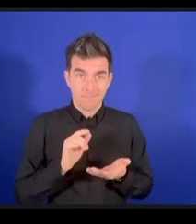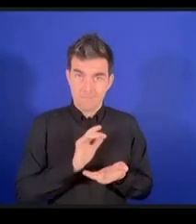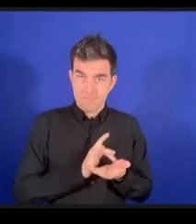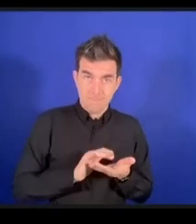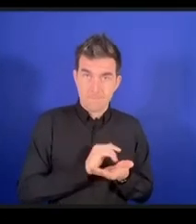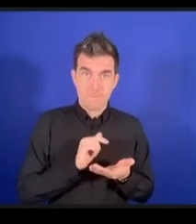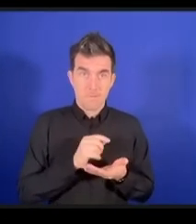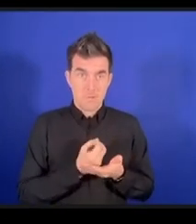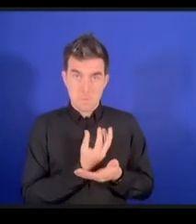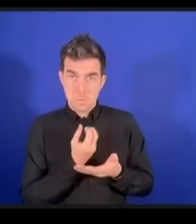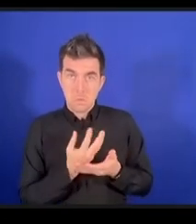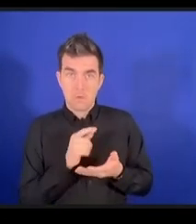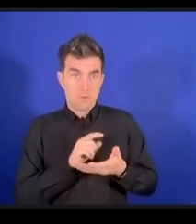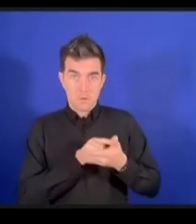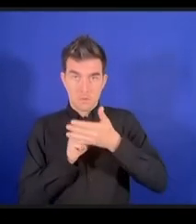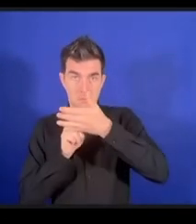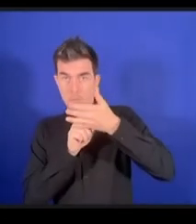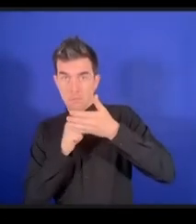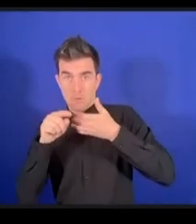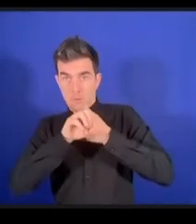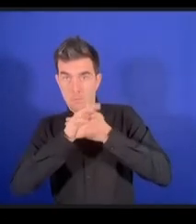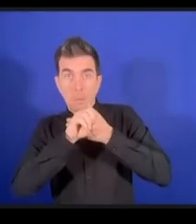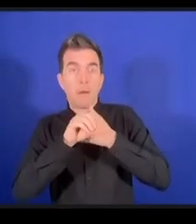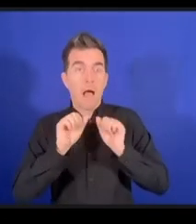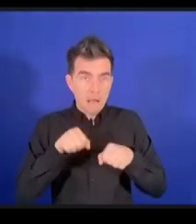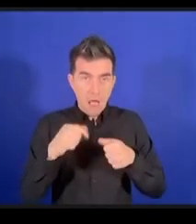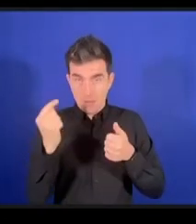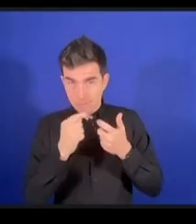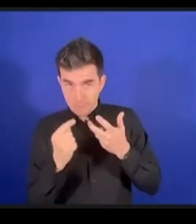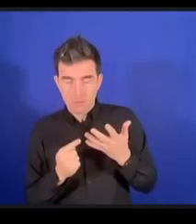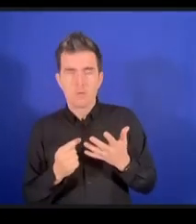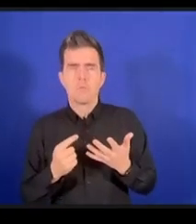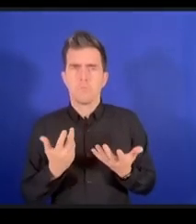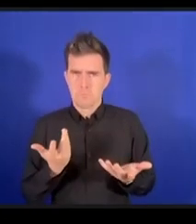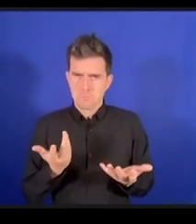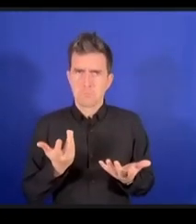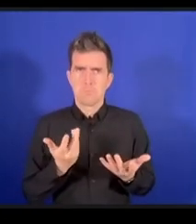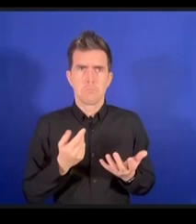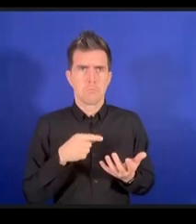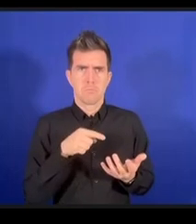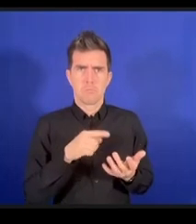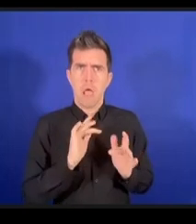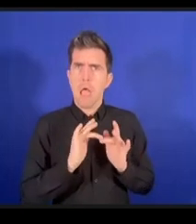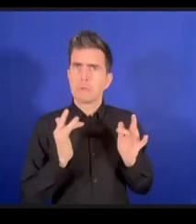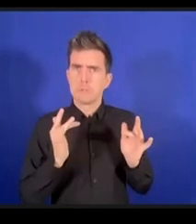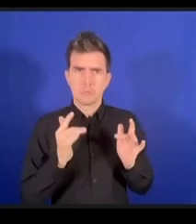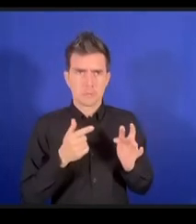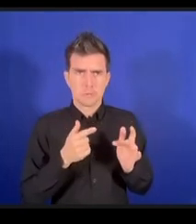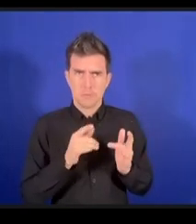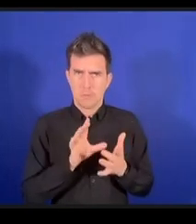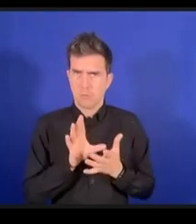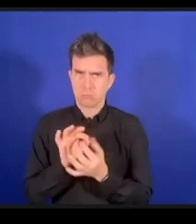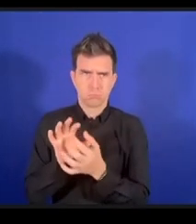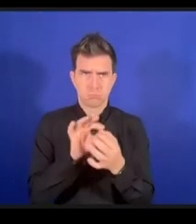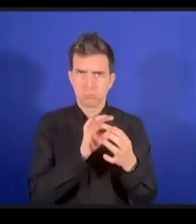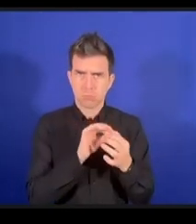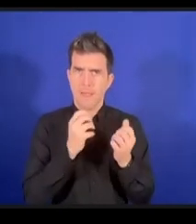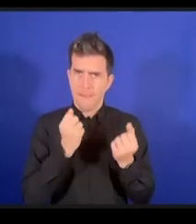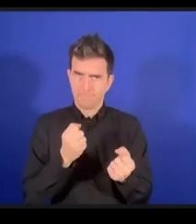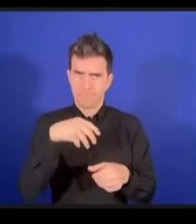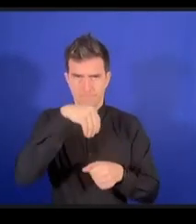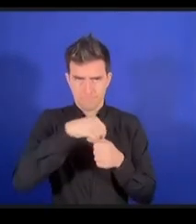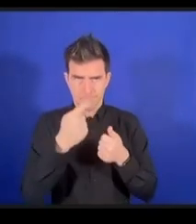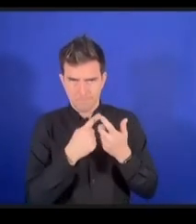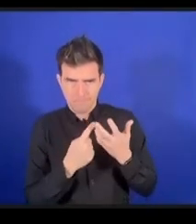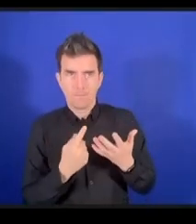avec même une connectivité Internet disponible sur cet appareil. Mais comme on l'a dit, ce qui passe par ces appareils